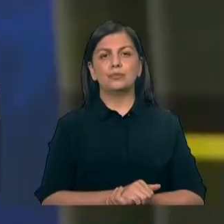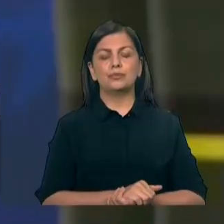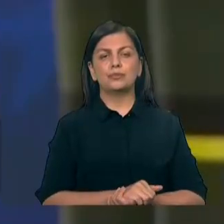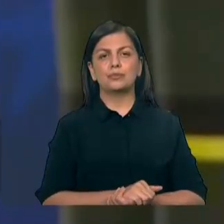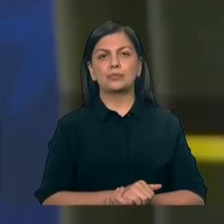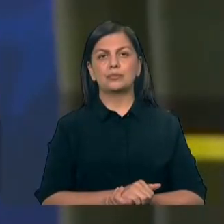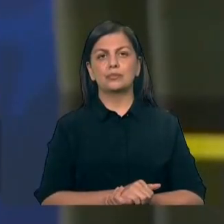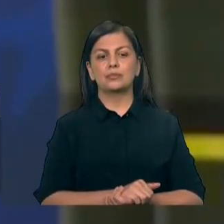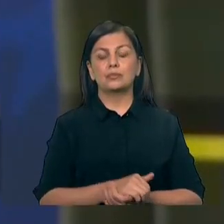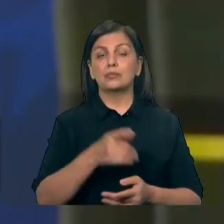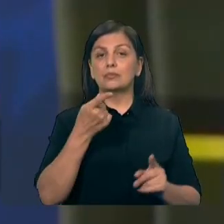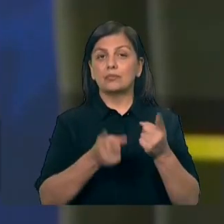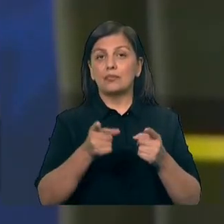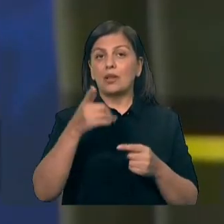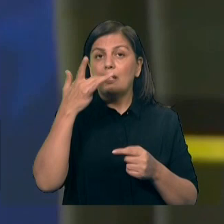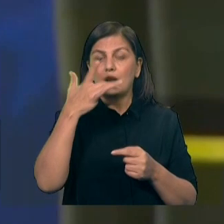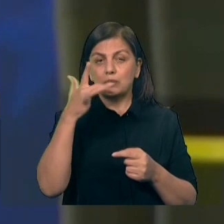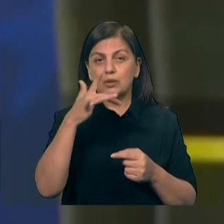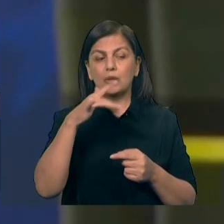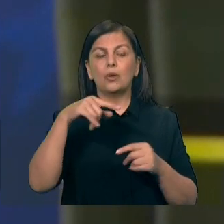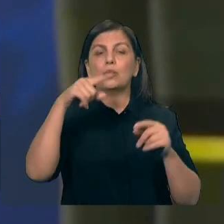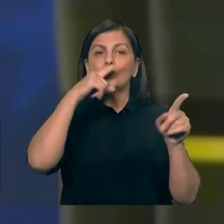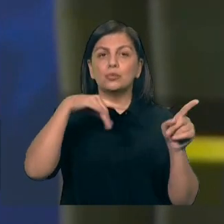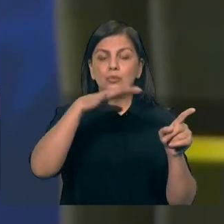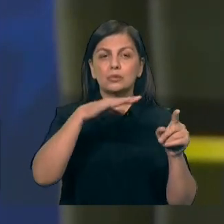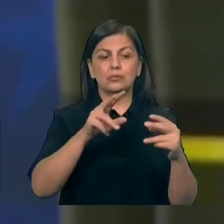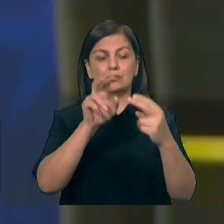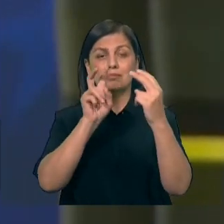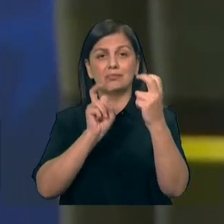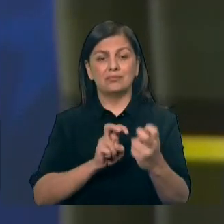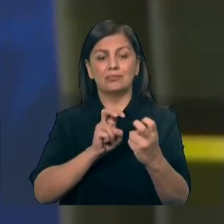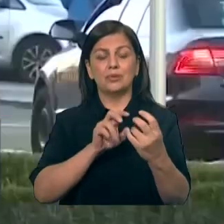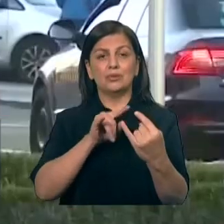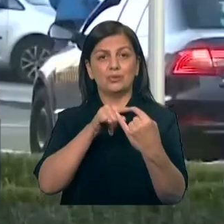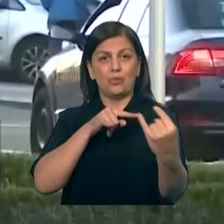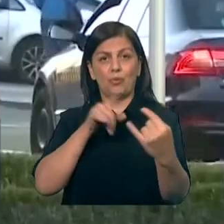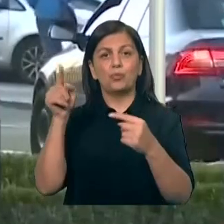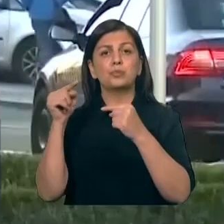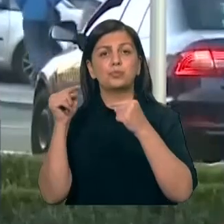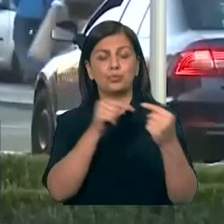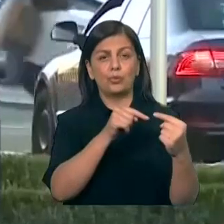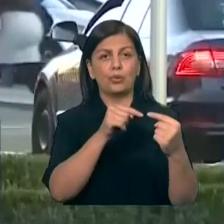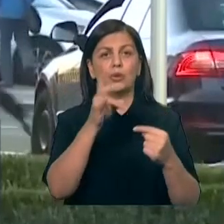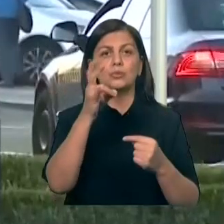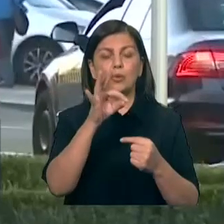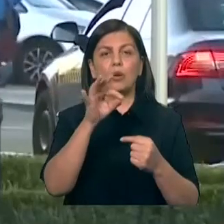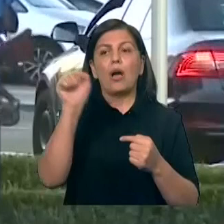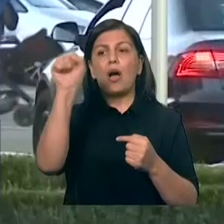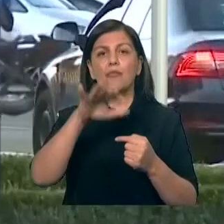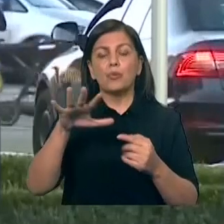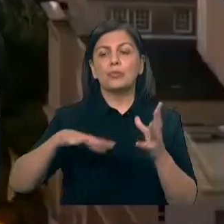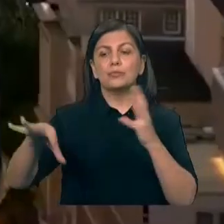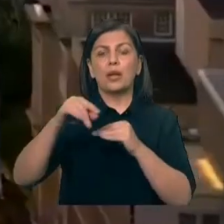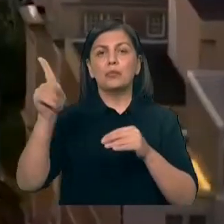Əslində, ABŞ Rusiya ilə indiki zamanda masaya eləşməyə qarşı çıxsa da, digər tərəfdən Avropalıları itirmək